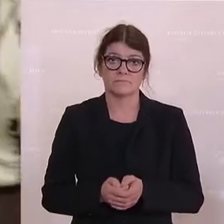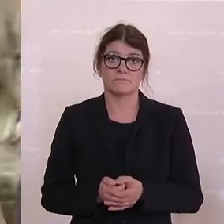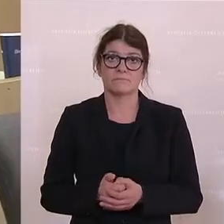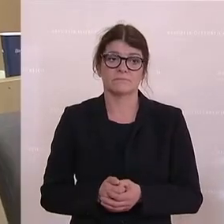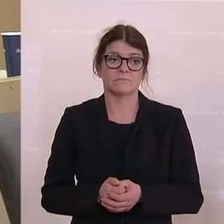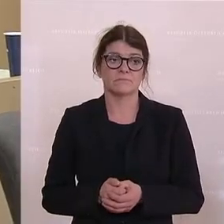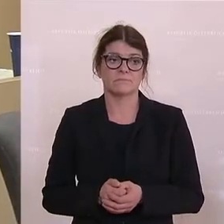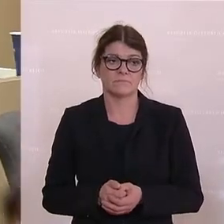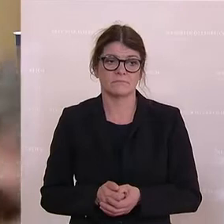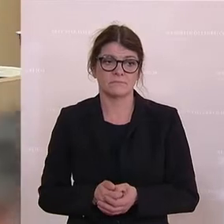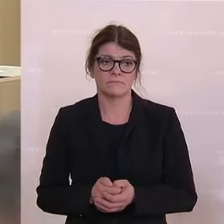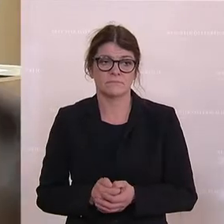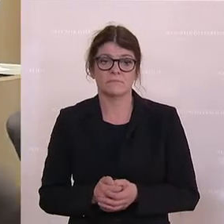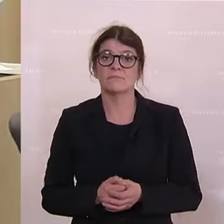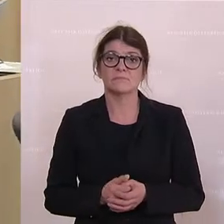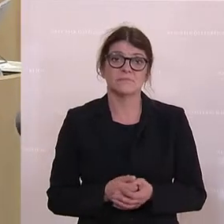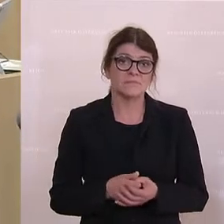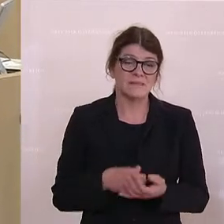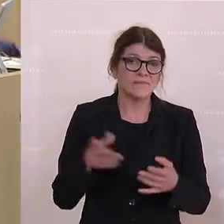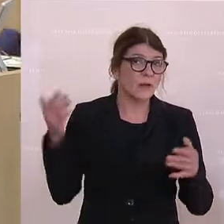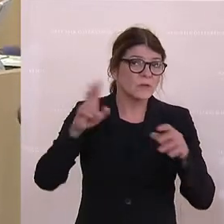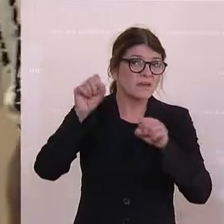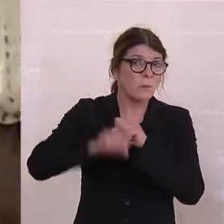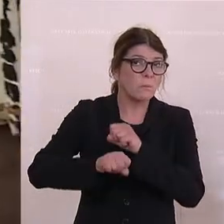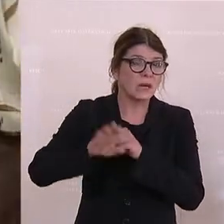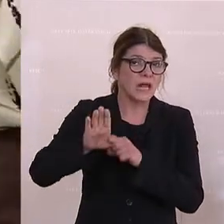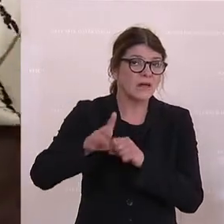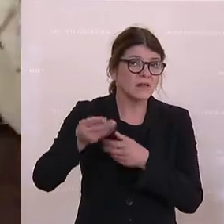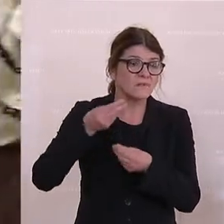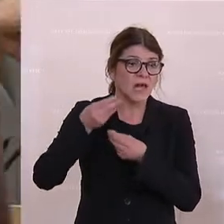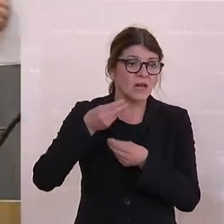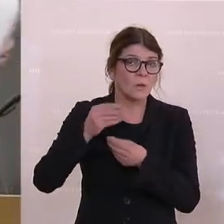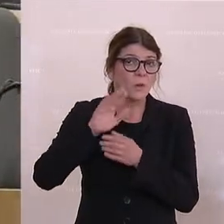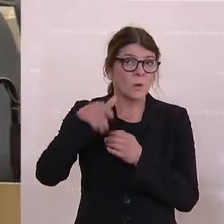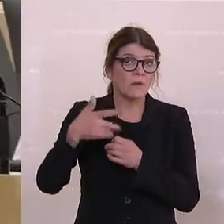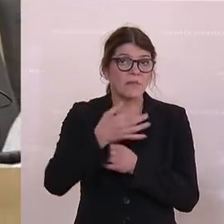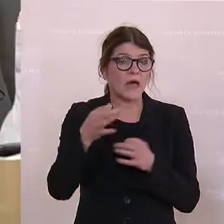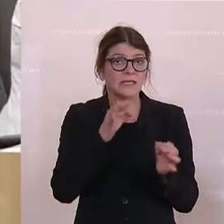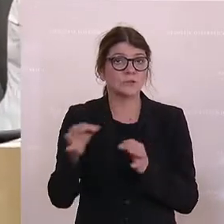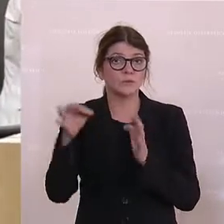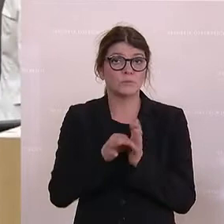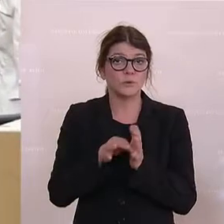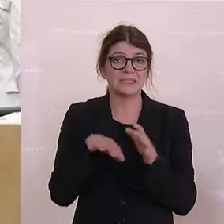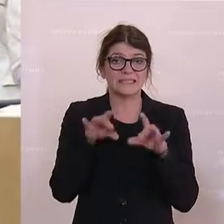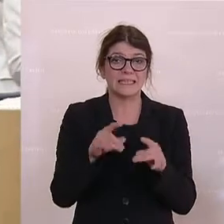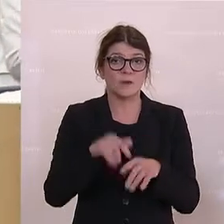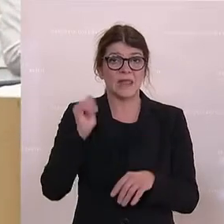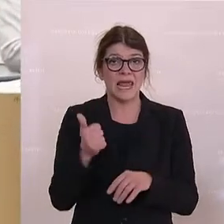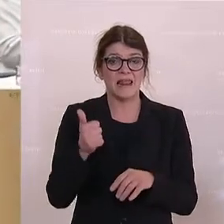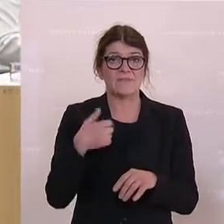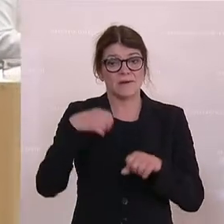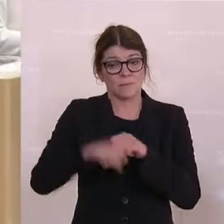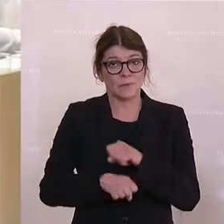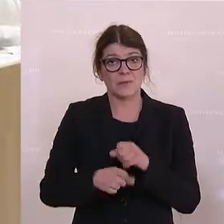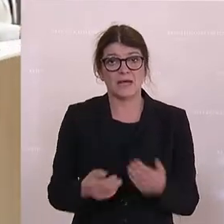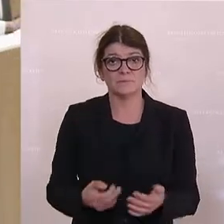Partei und übt am Schluss Ihrer Rede Kritik an den Deutschförderklassen, die unter Schwarz-Blau, beziehungsweise besser gesagt